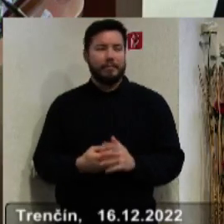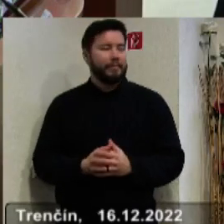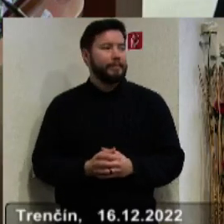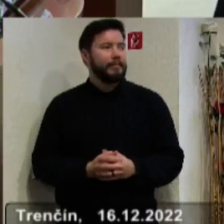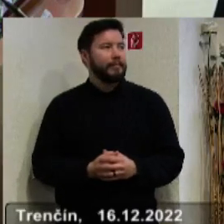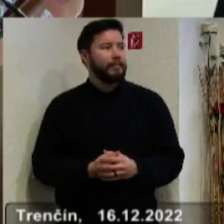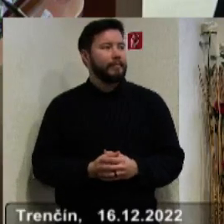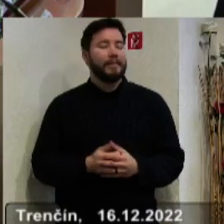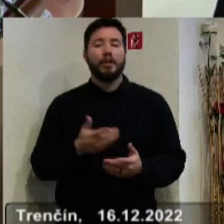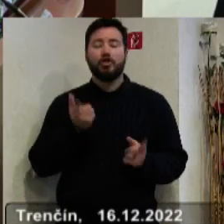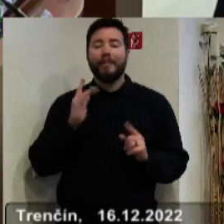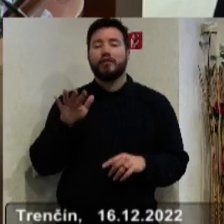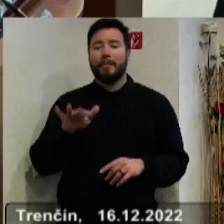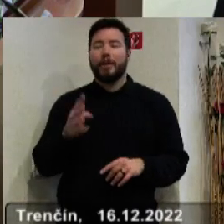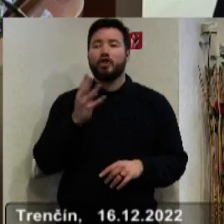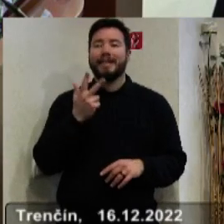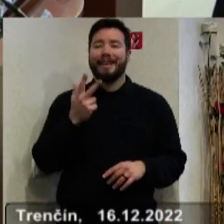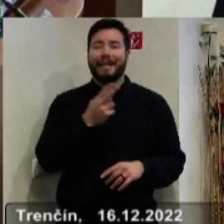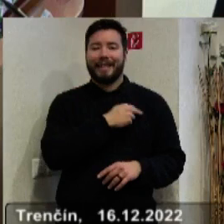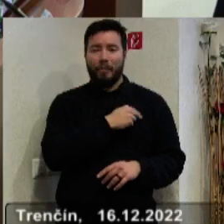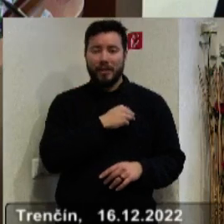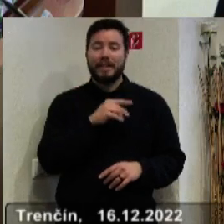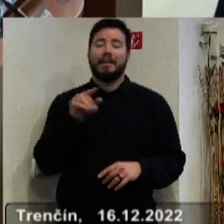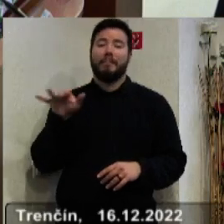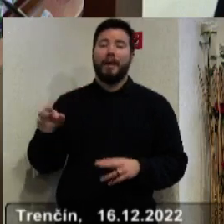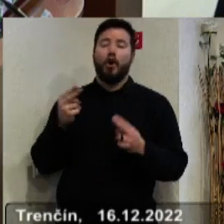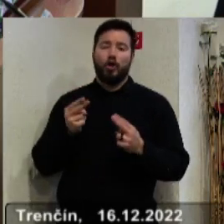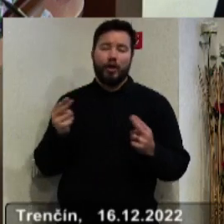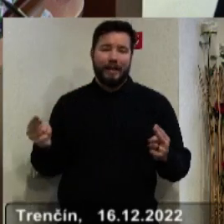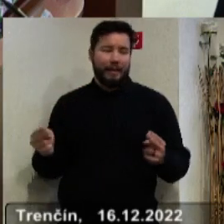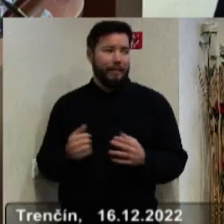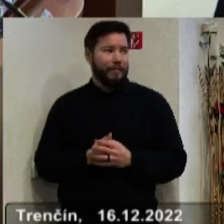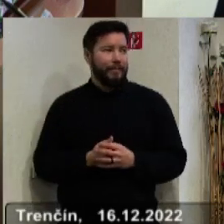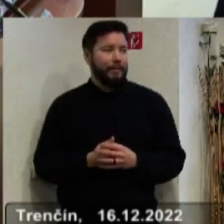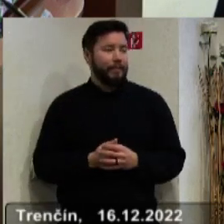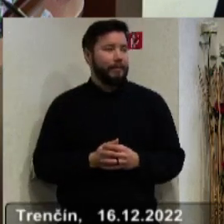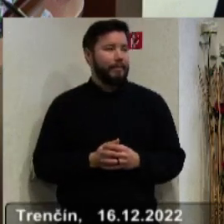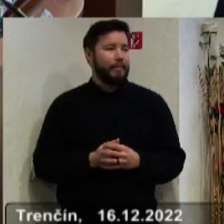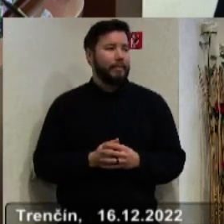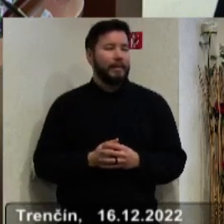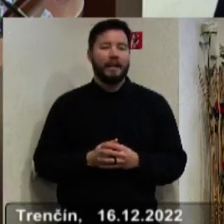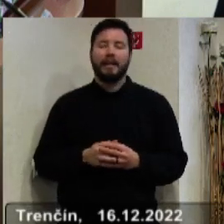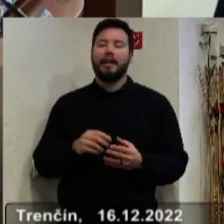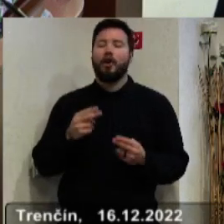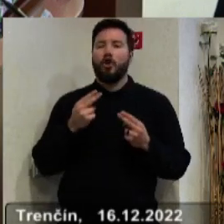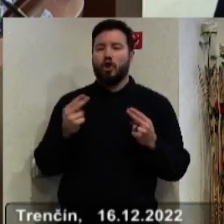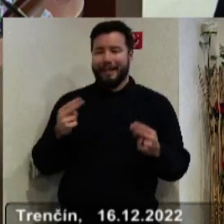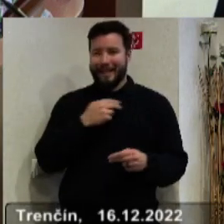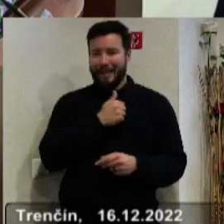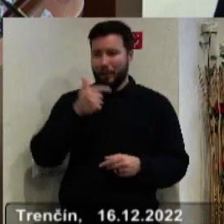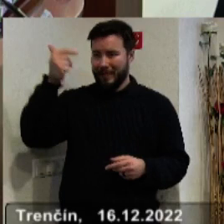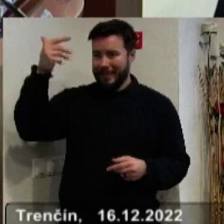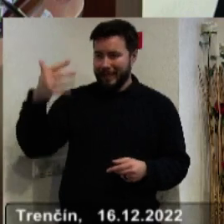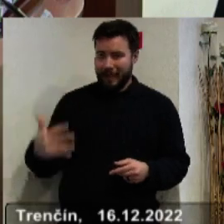Hovorím, preto máme 43 nemocníc, ktoré sú hodnotené. Nenájdete tam v kategórii hodnotených nemocníc